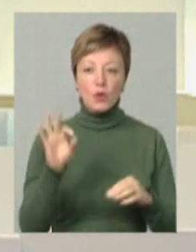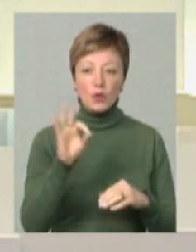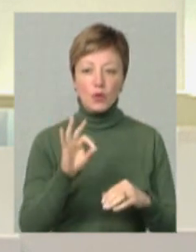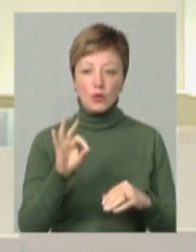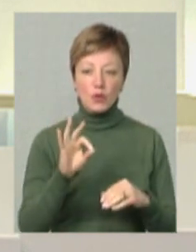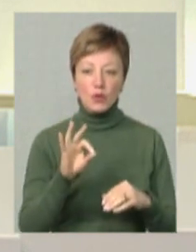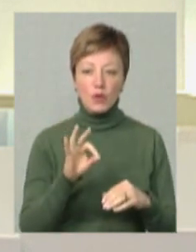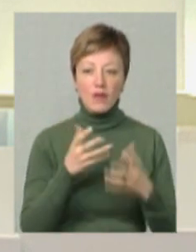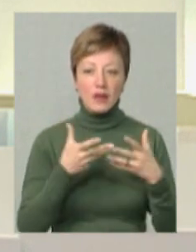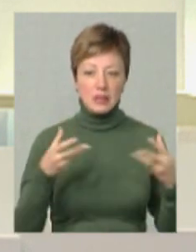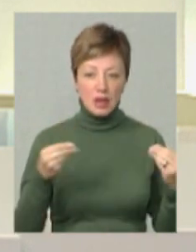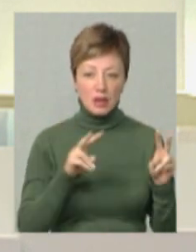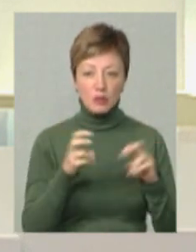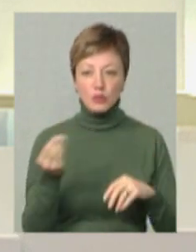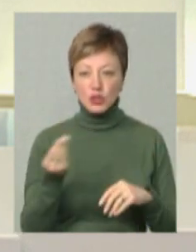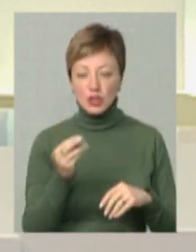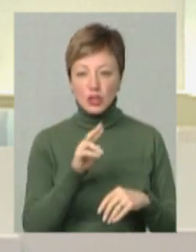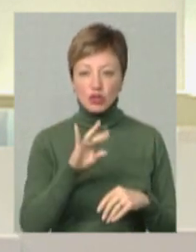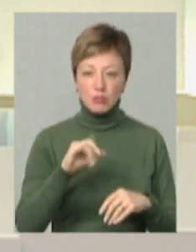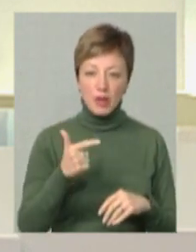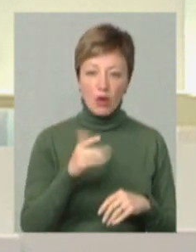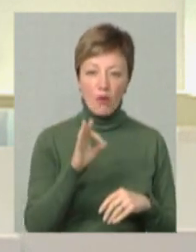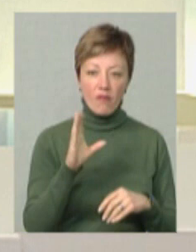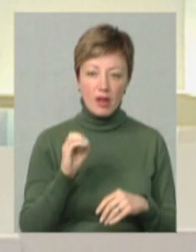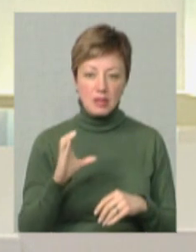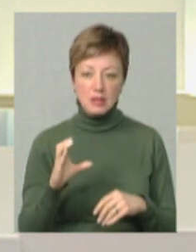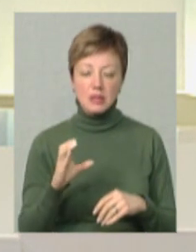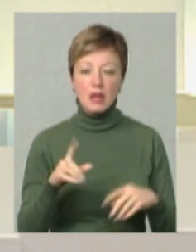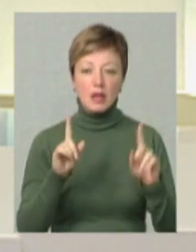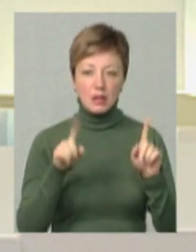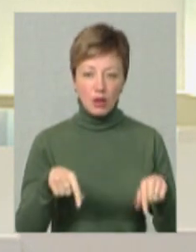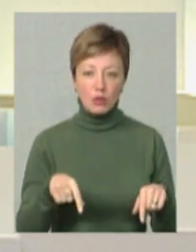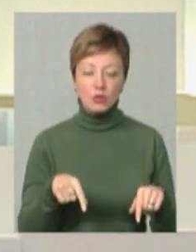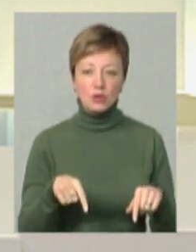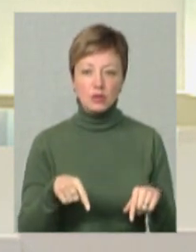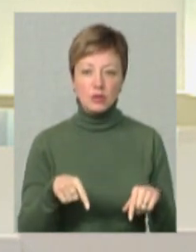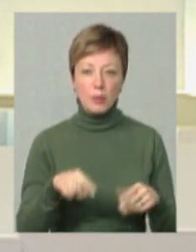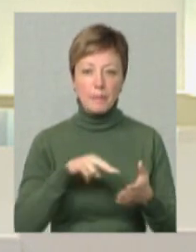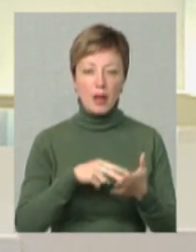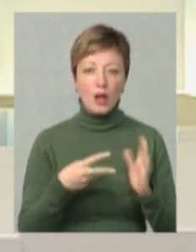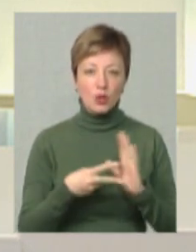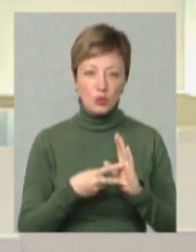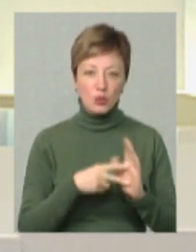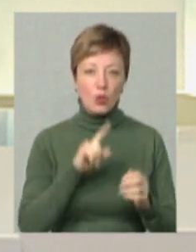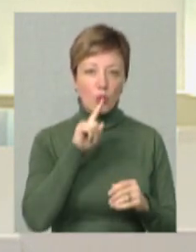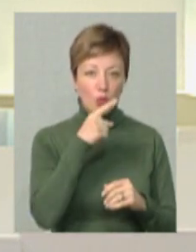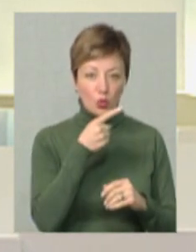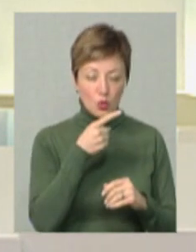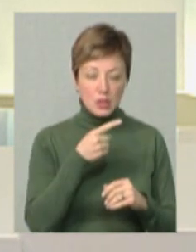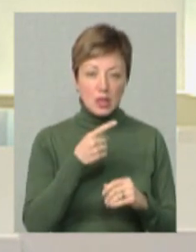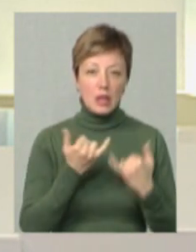стосується ярих культур, це пшениця, ячмінь, овес, також планується і кукурудза